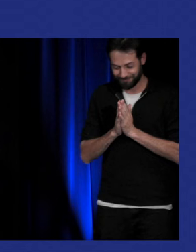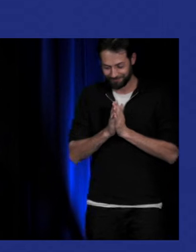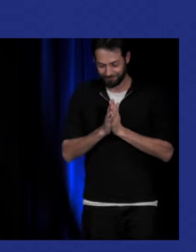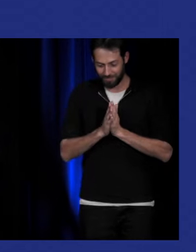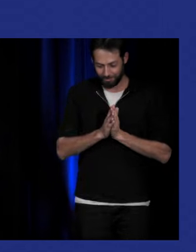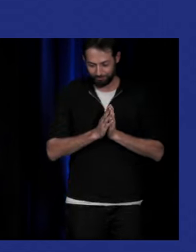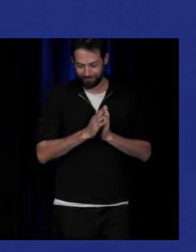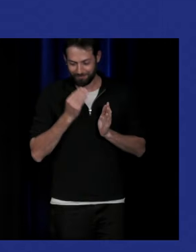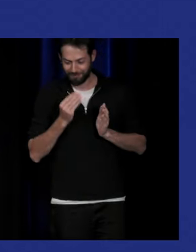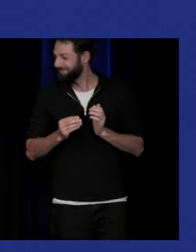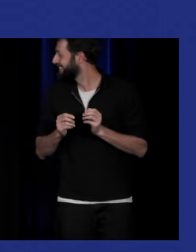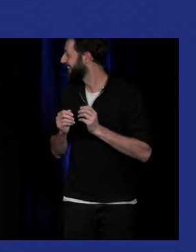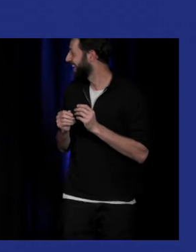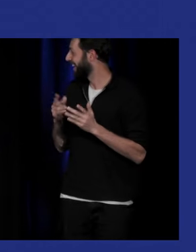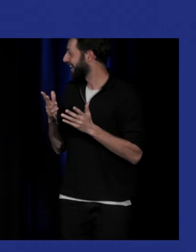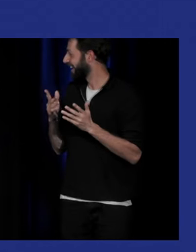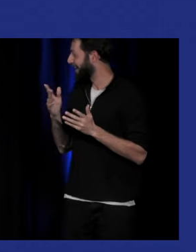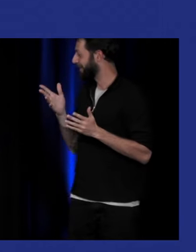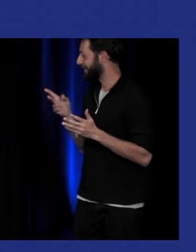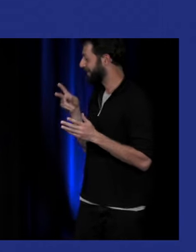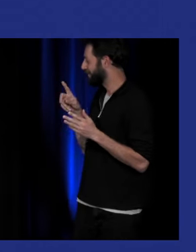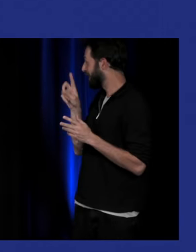merci voilà